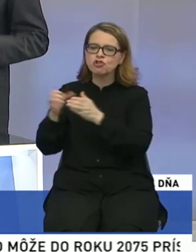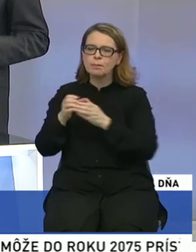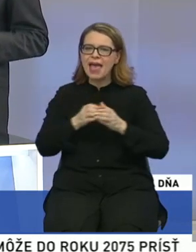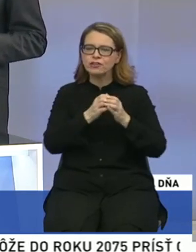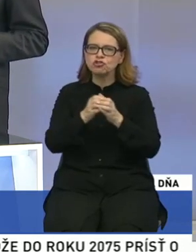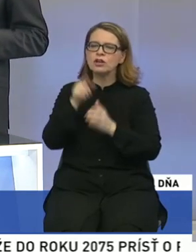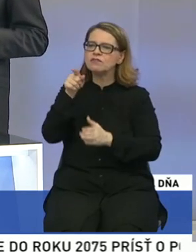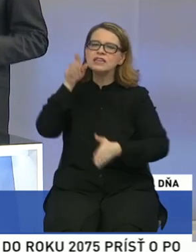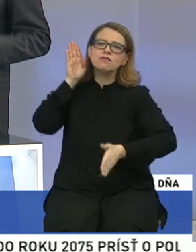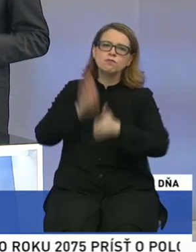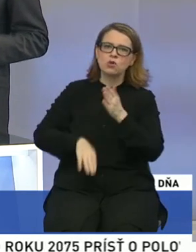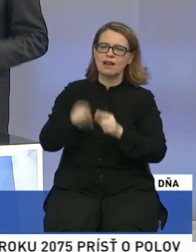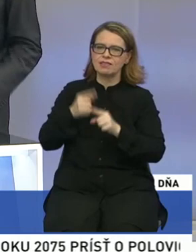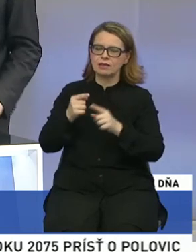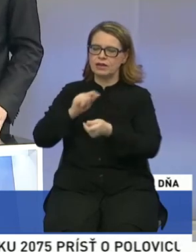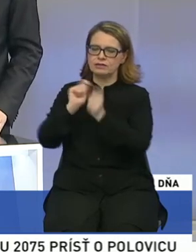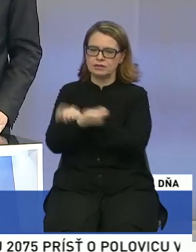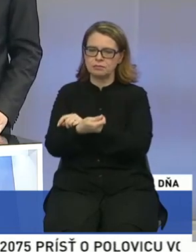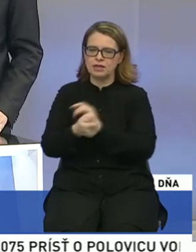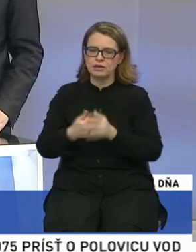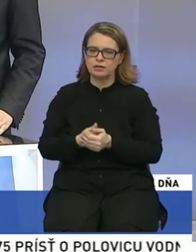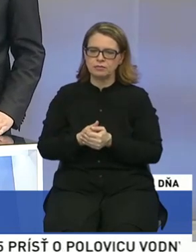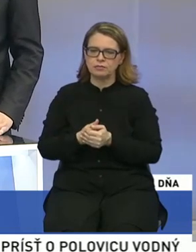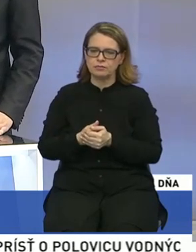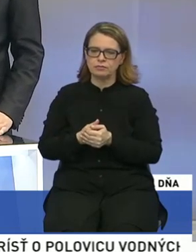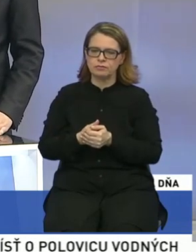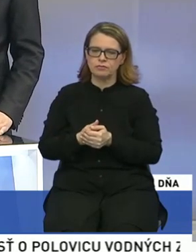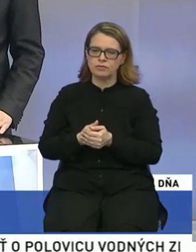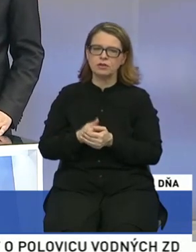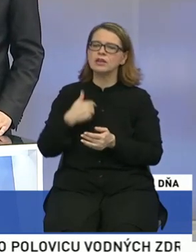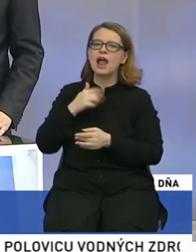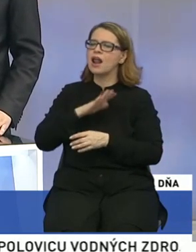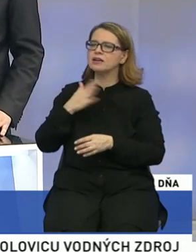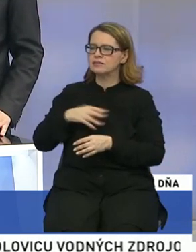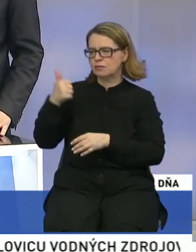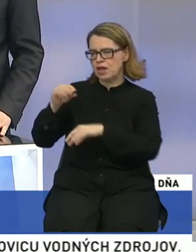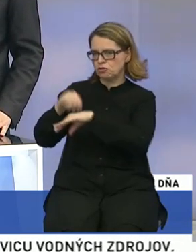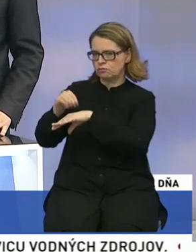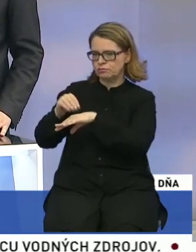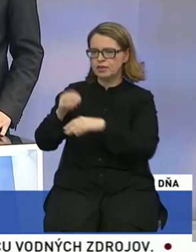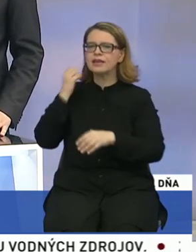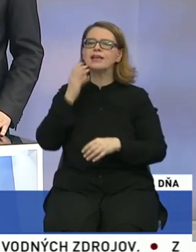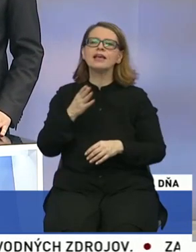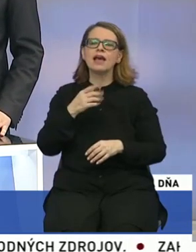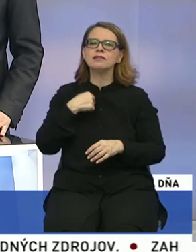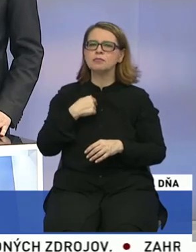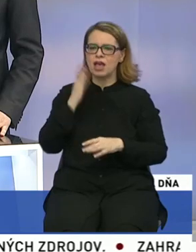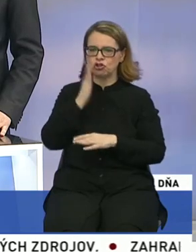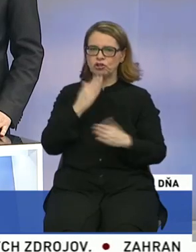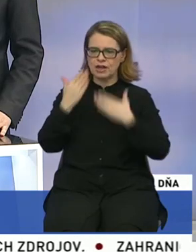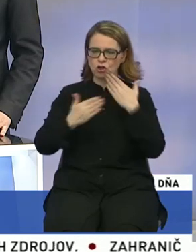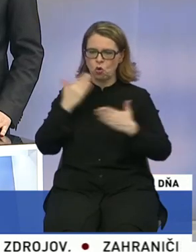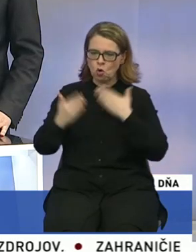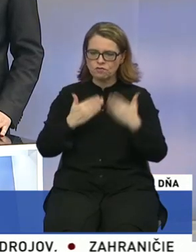v poslednej chvíli otočili. Nechci, chcem jednu vec pripomenúť. Keď išli sme na to rokovanie,